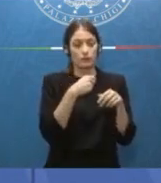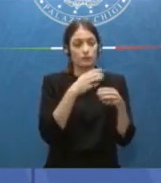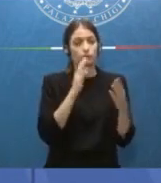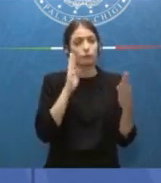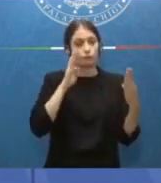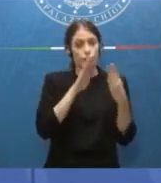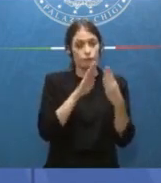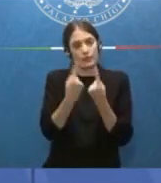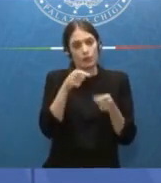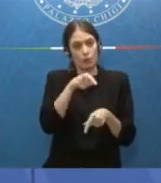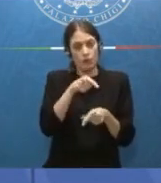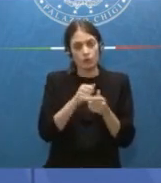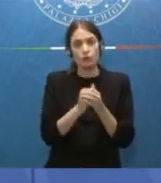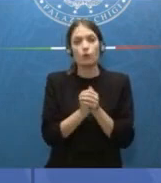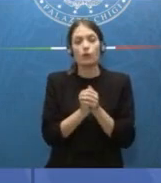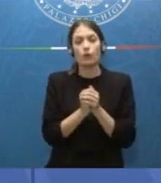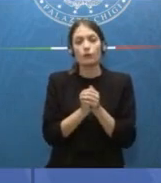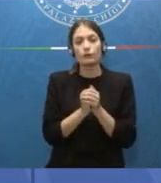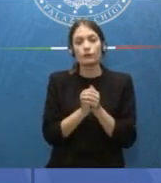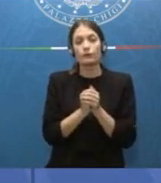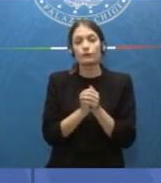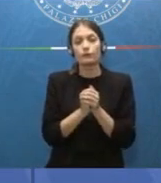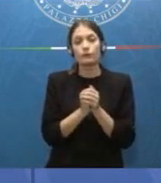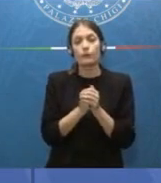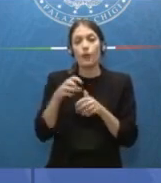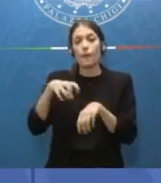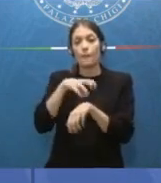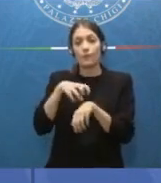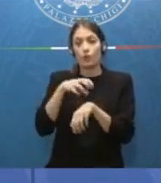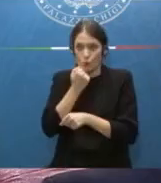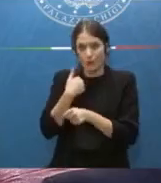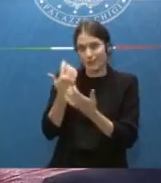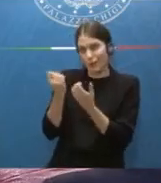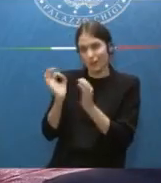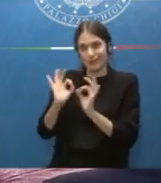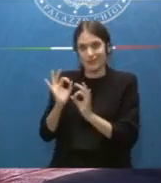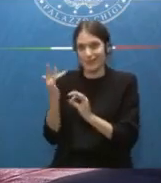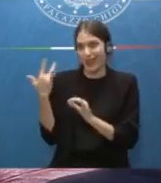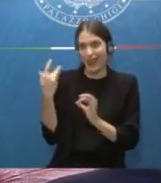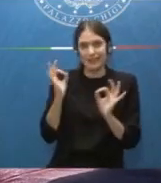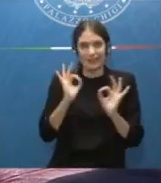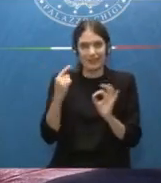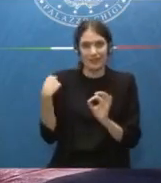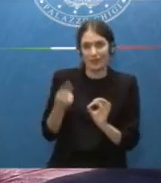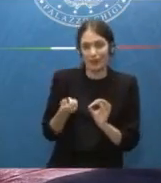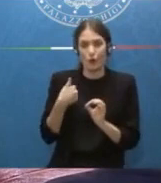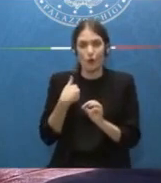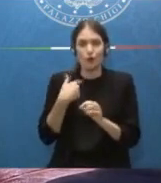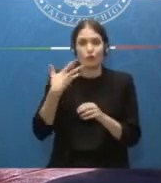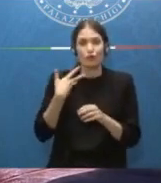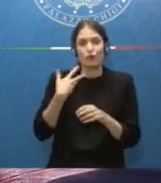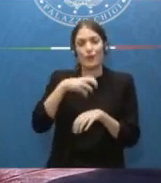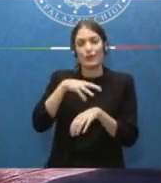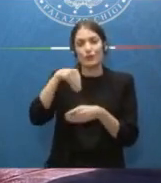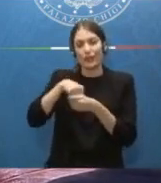avrà la delega per intenderci che era del Ministro su proposta del Ministro Nordio, poi io ovviamente ho ringraziato finora il Ministro degli Interni Matteo